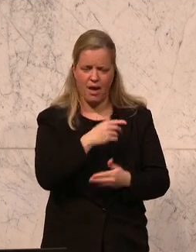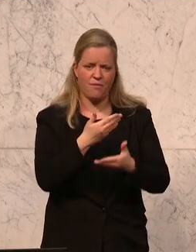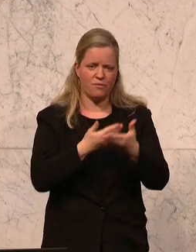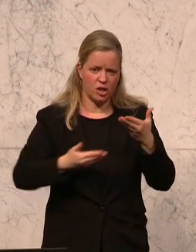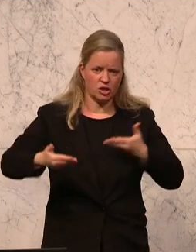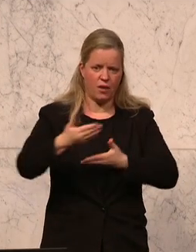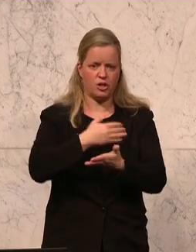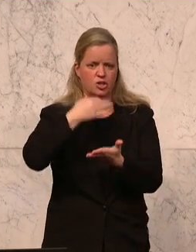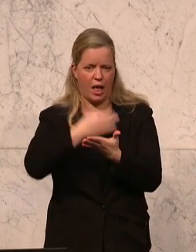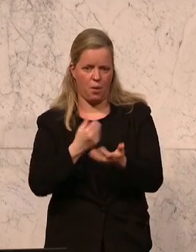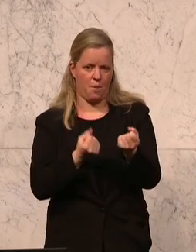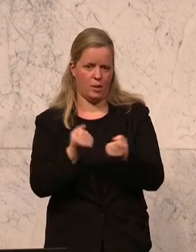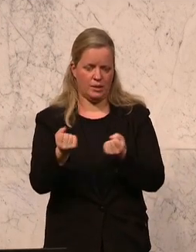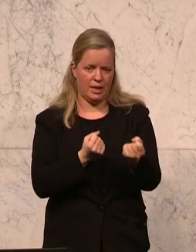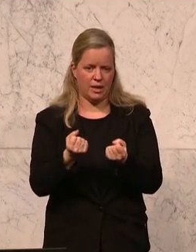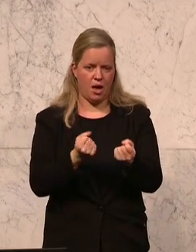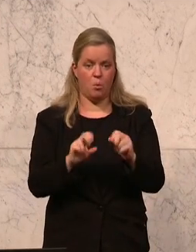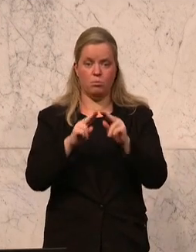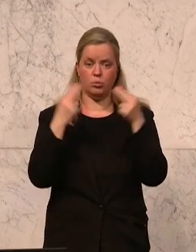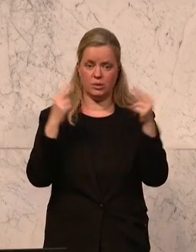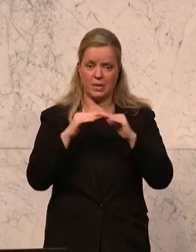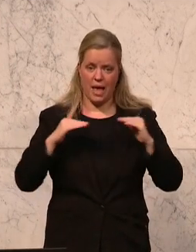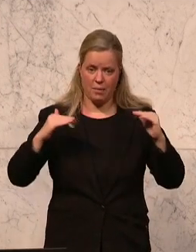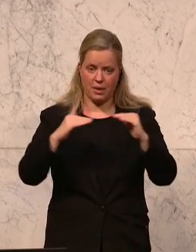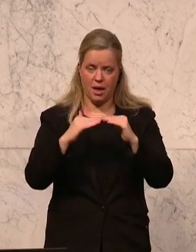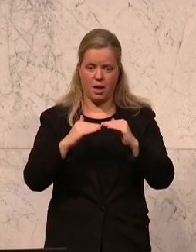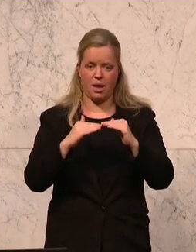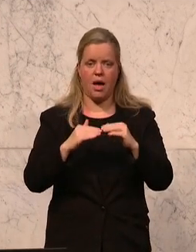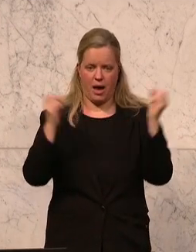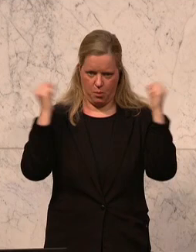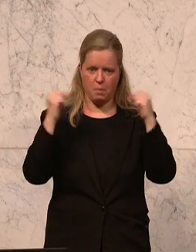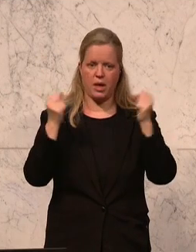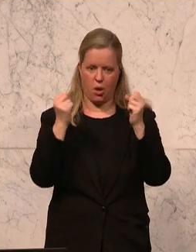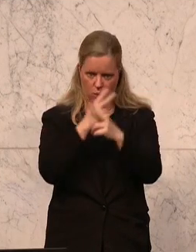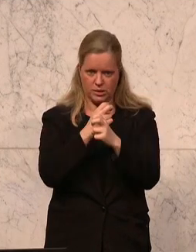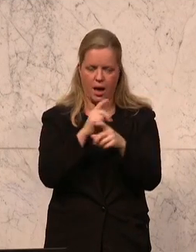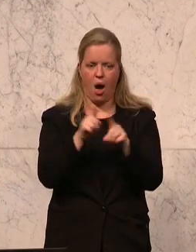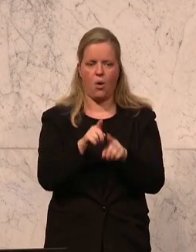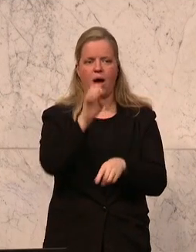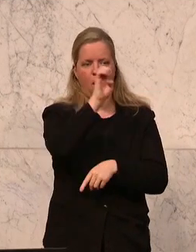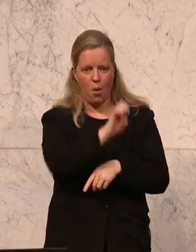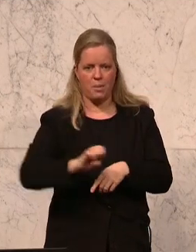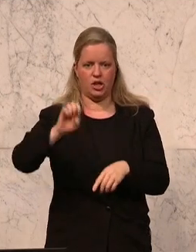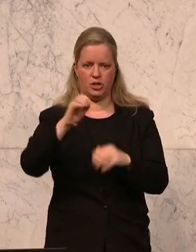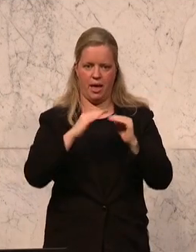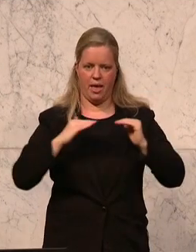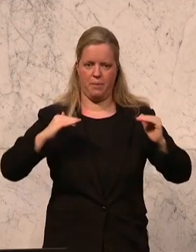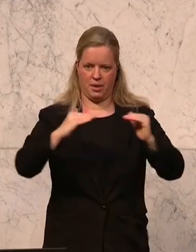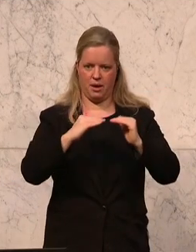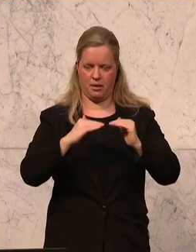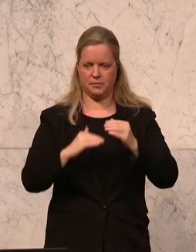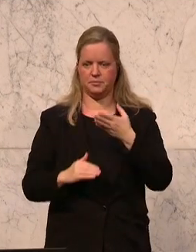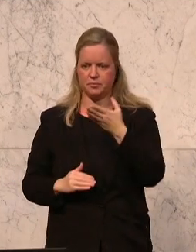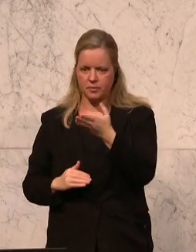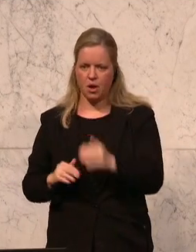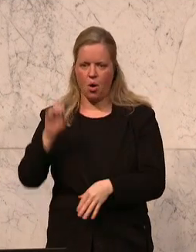vollkommen versagt, sowohl auf Bundesebene in der Republik Österreich als auch auf europäischer Ebene, wo Sie ja über Ihre